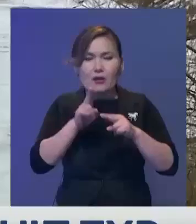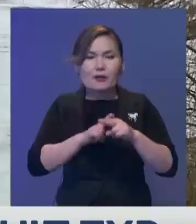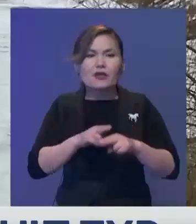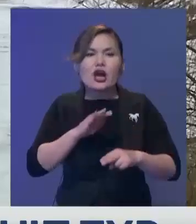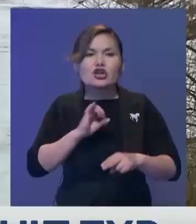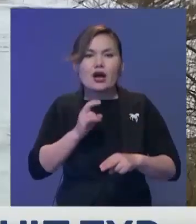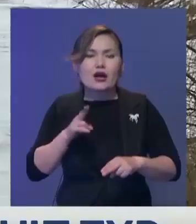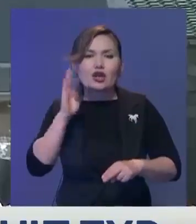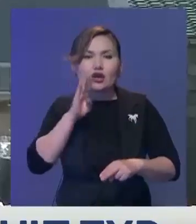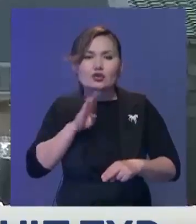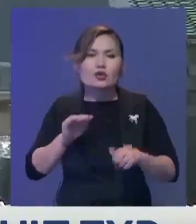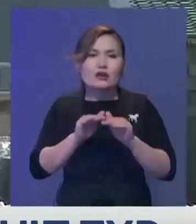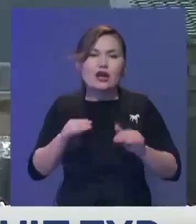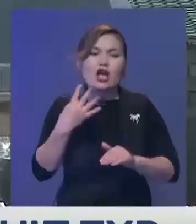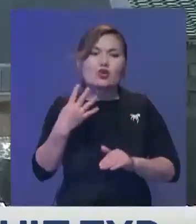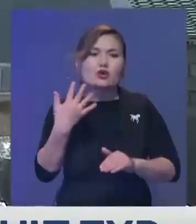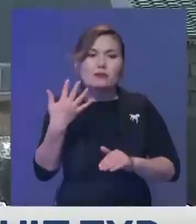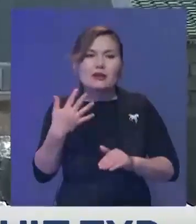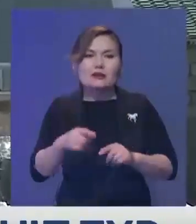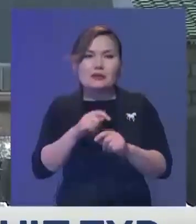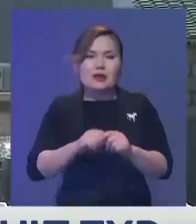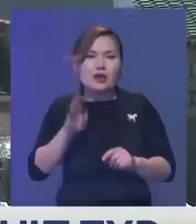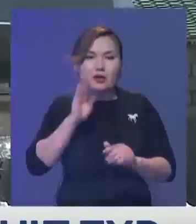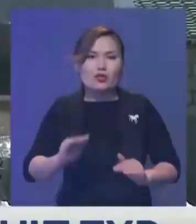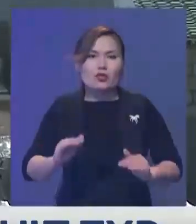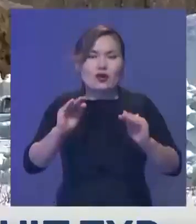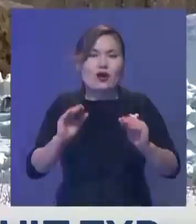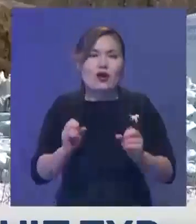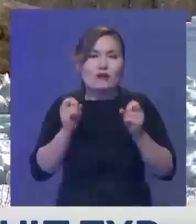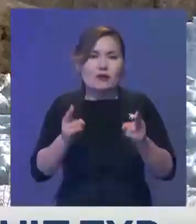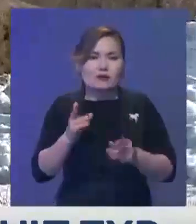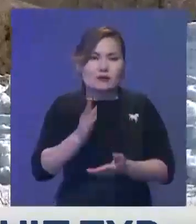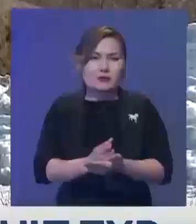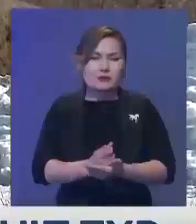жайықтың суденгеге 4-5 метрге дейін көтерілуі ұқтимал.